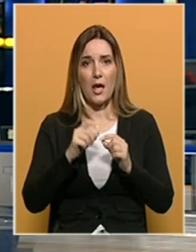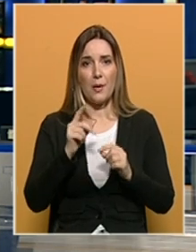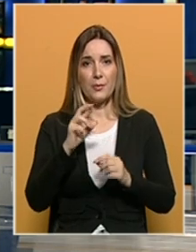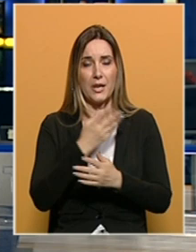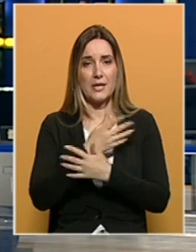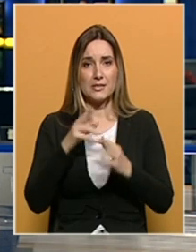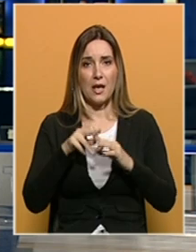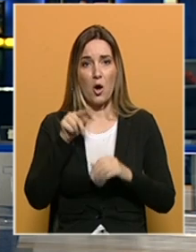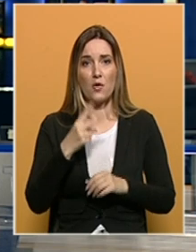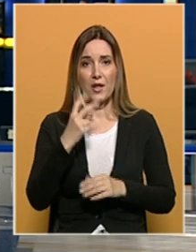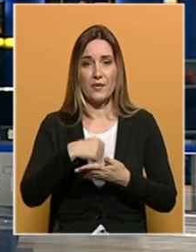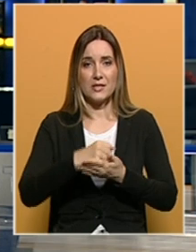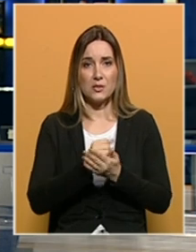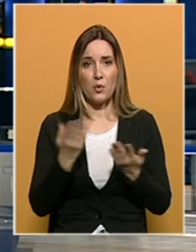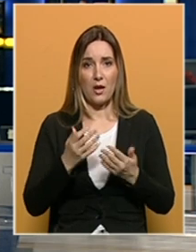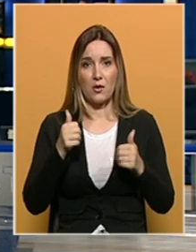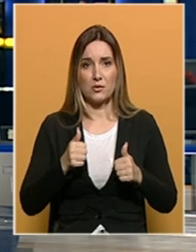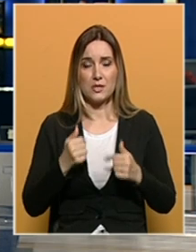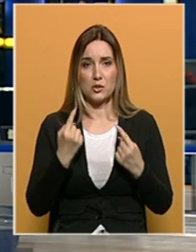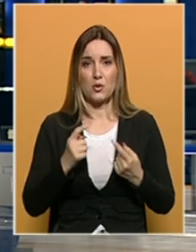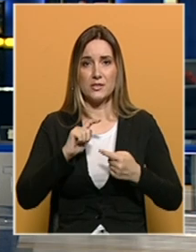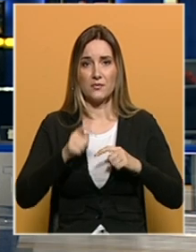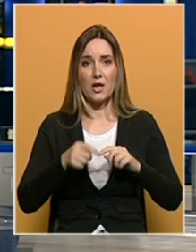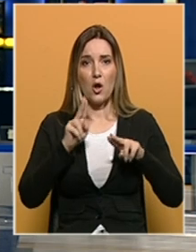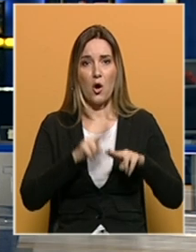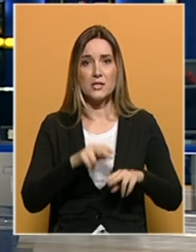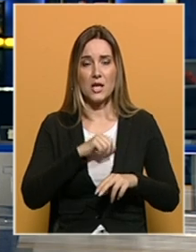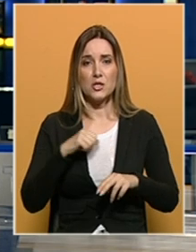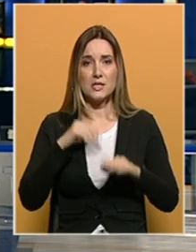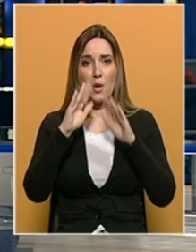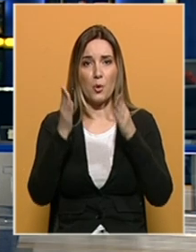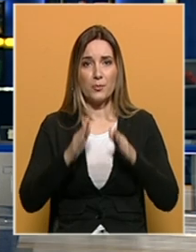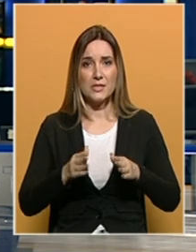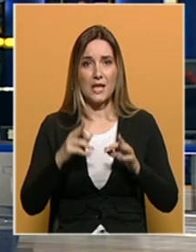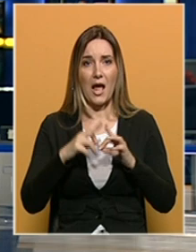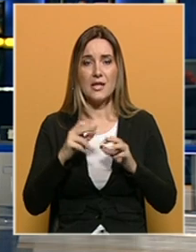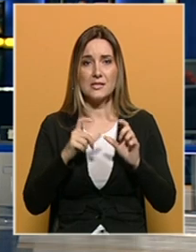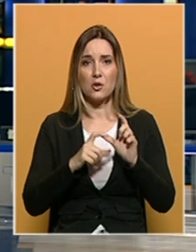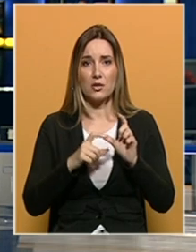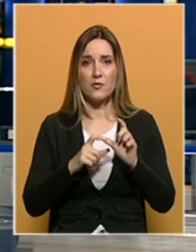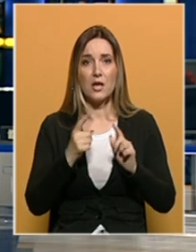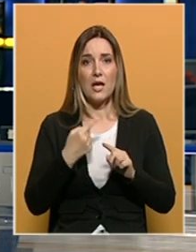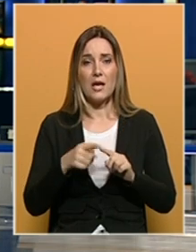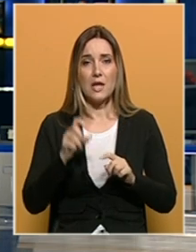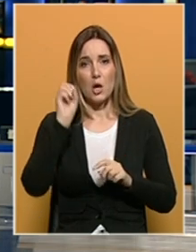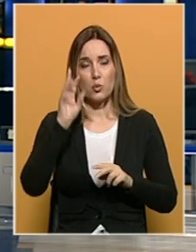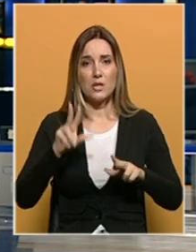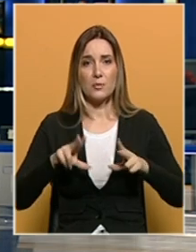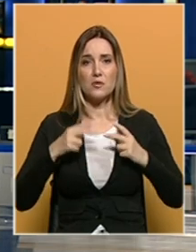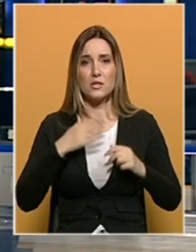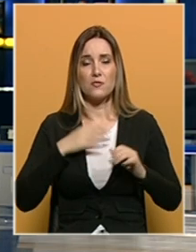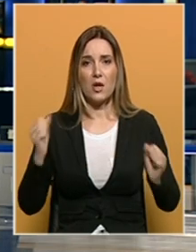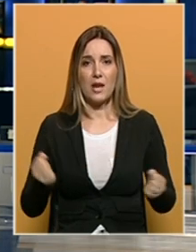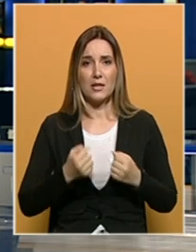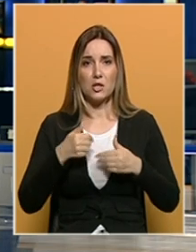Od ova dva simbola, kako trenutno stoje stvari, osjeće samo bist Alije Sirotanovića, jer Rudnik preživljava svoje najteže